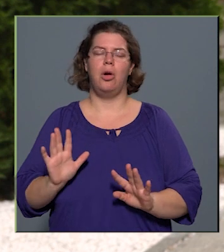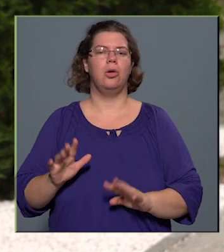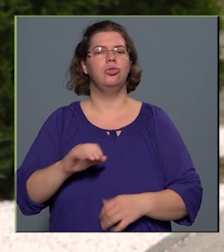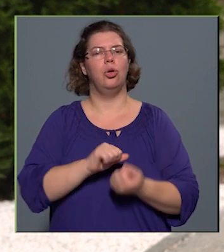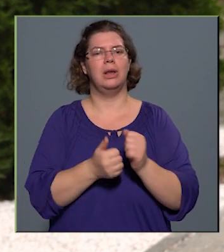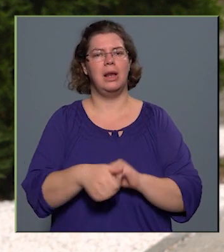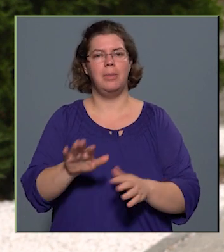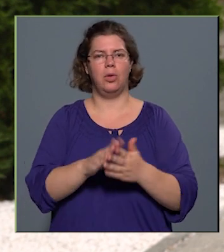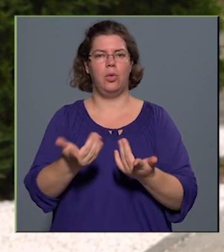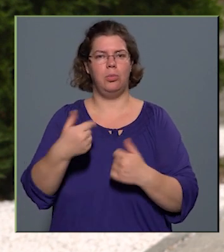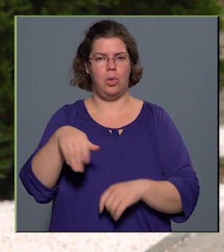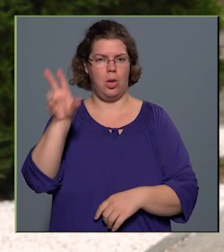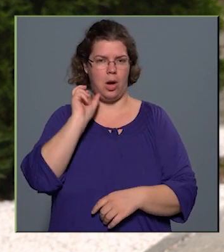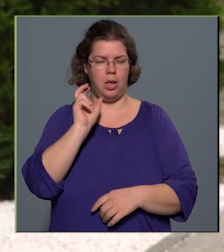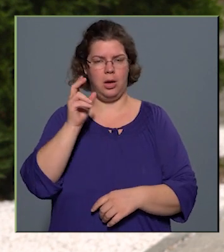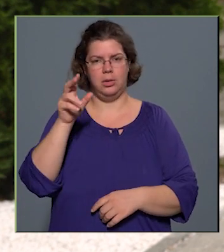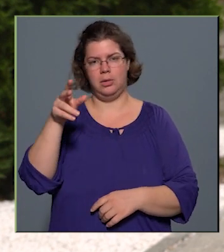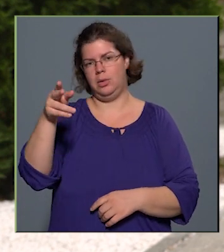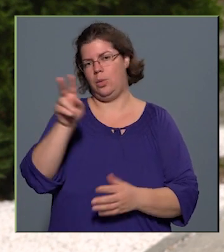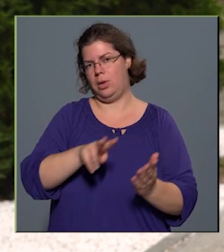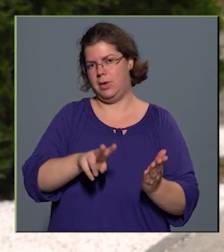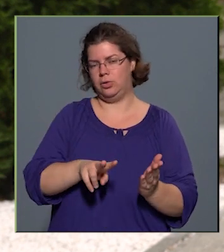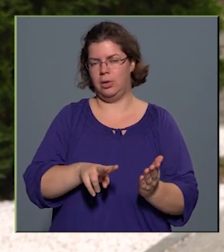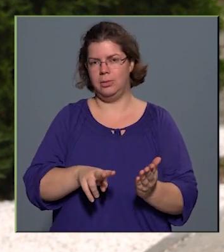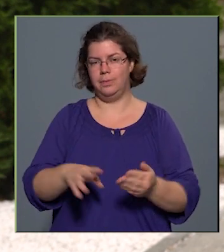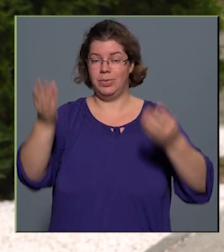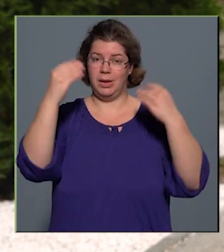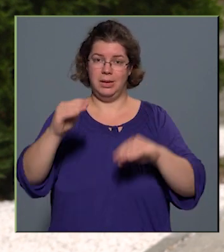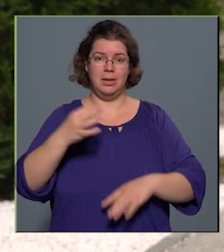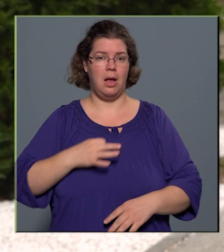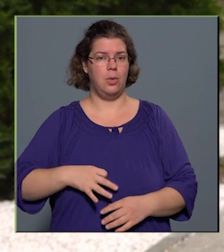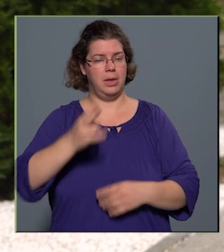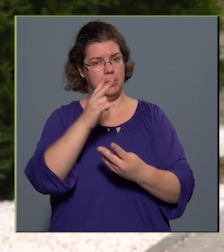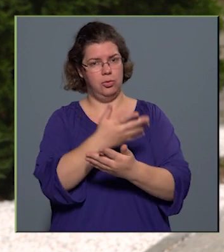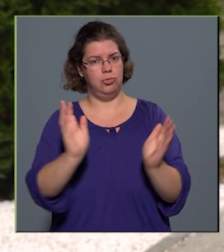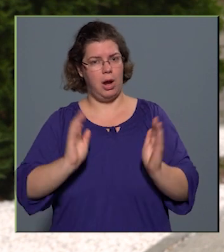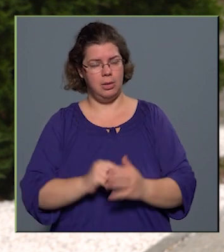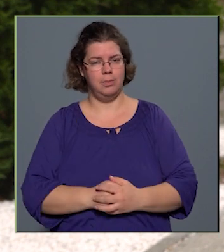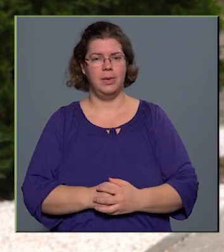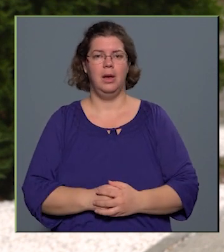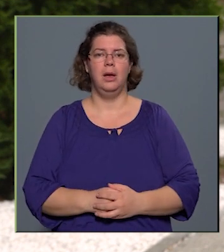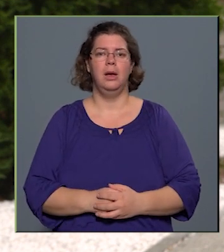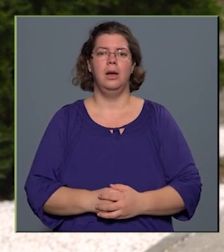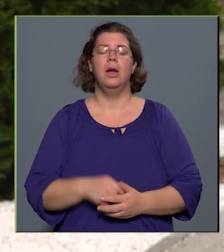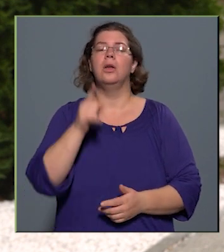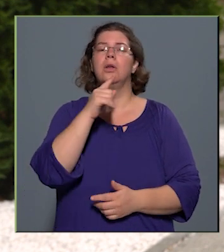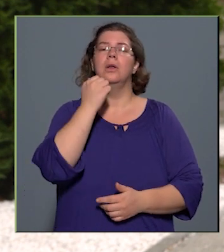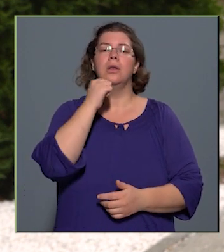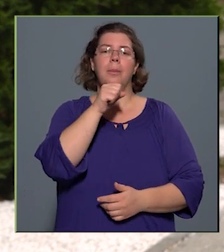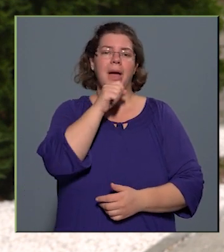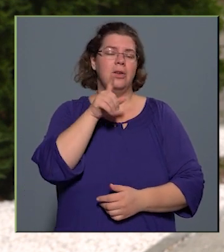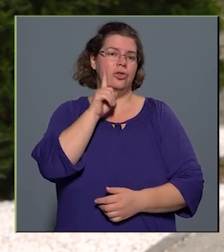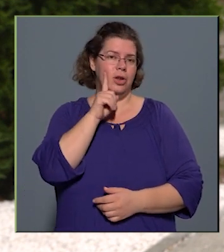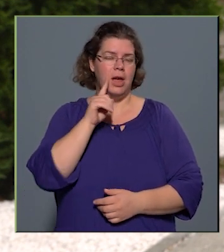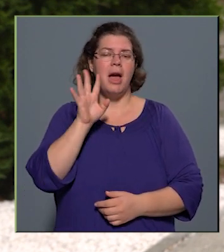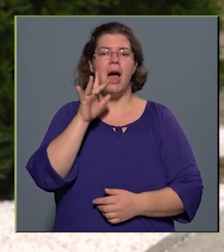hallhatnak, olvashatnak. Tisztelt Hölgyeim és Uraim! Tamás Járon, Magyar